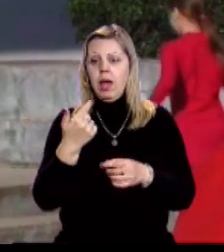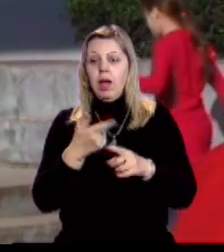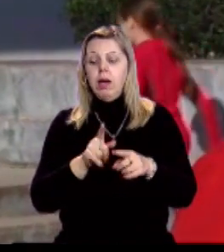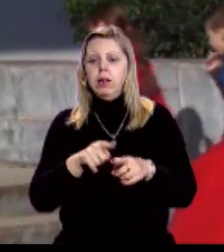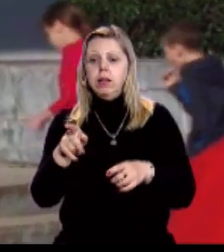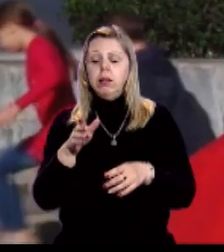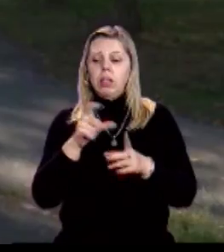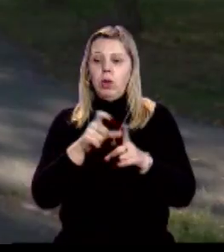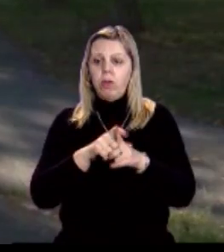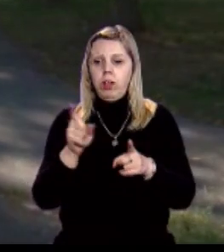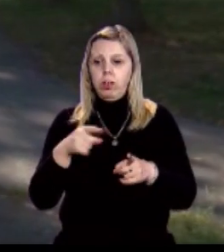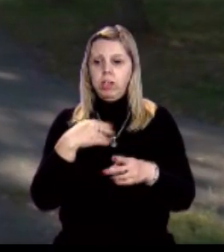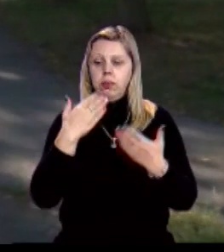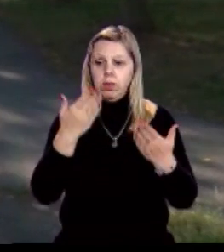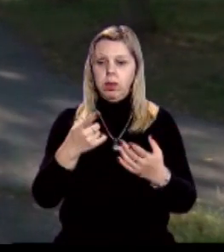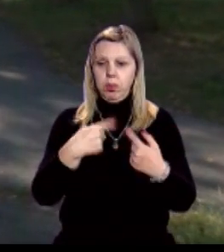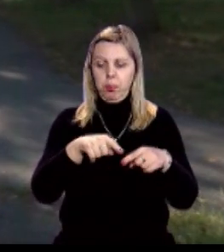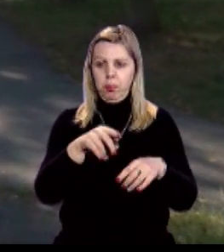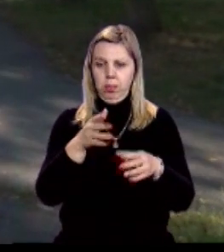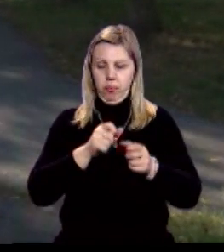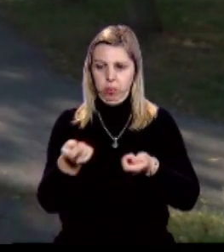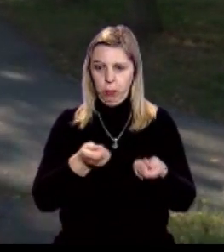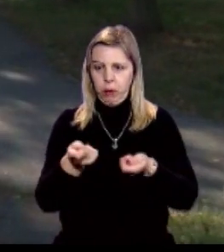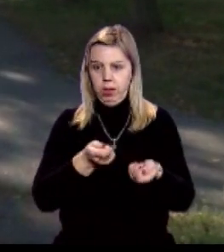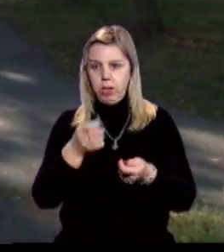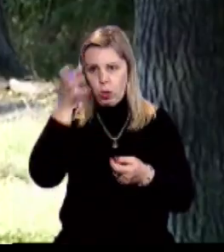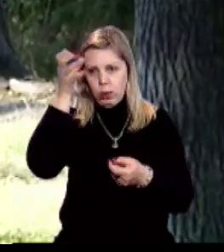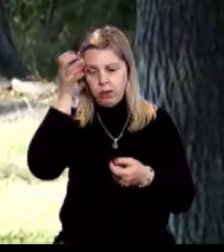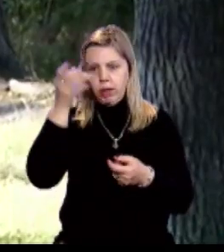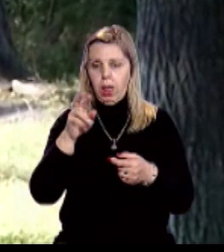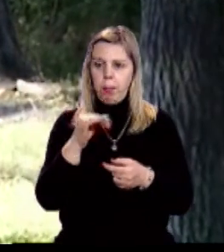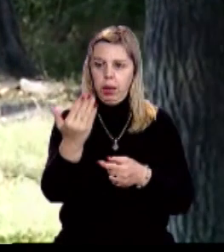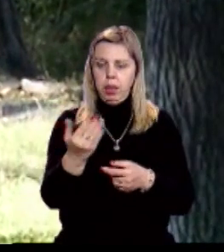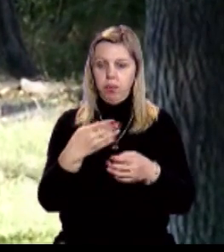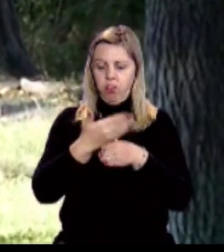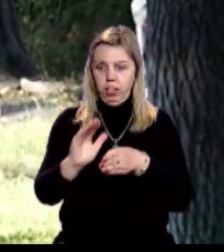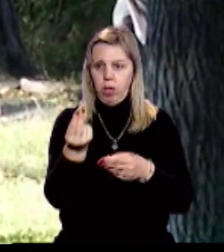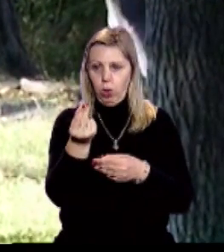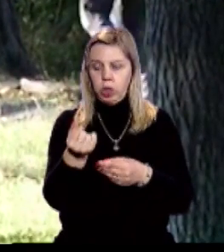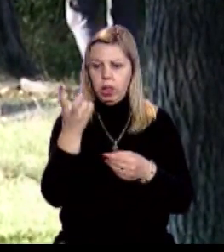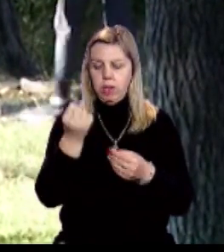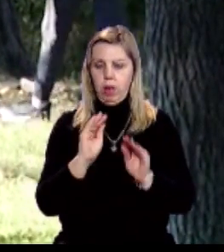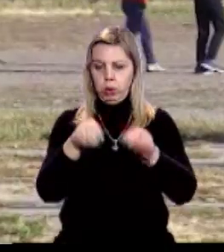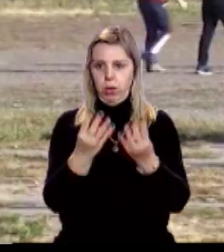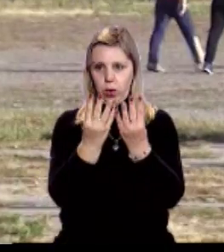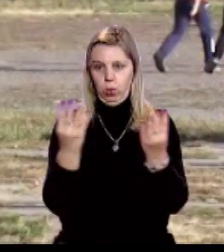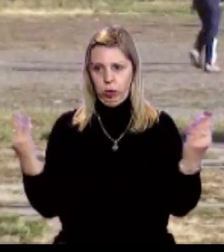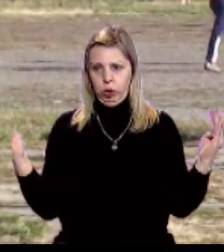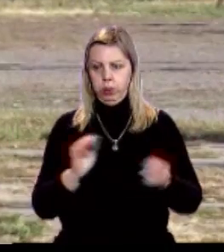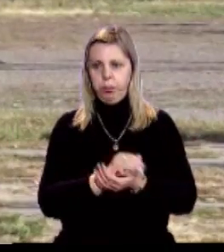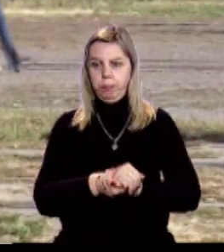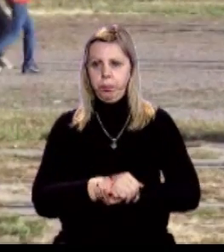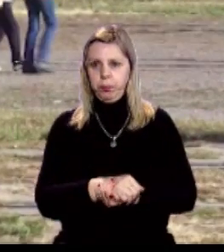Ярини Харіної, вони звернуться до органів міської влади, управління освіти, аби їм виділили кошти на встановлення огорожі.